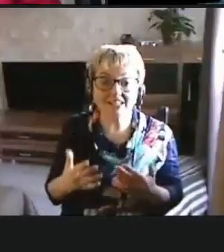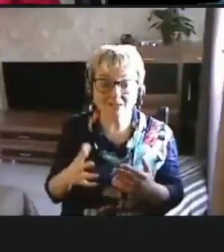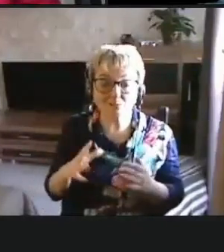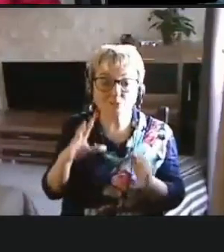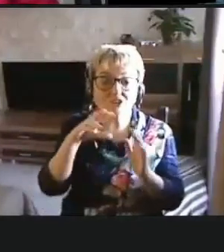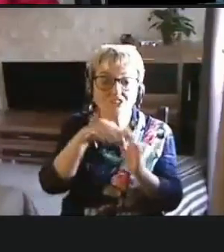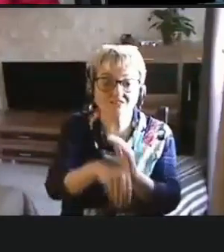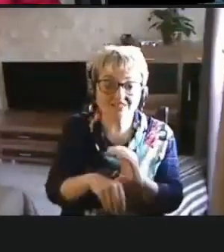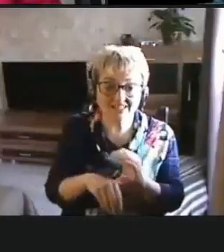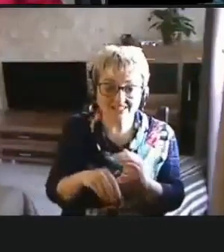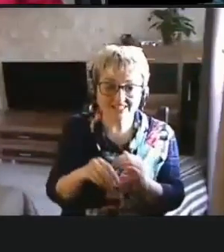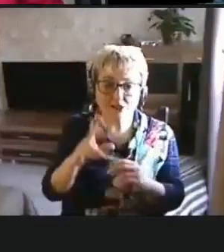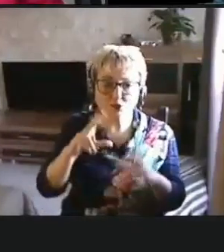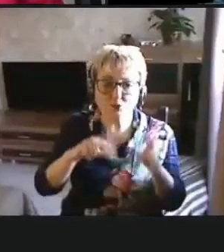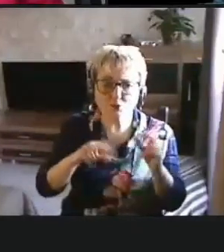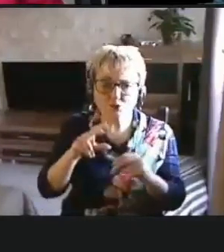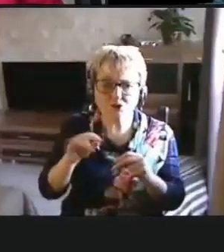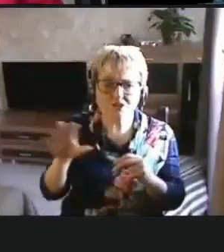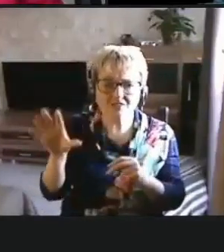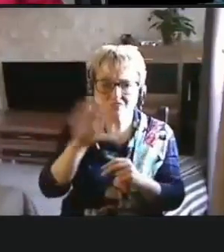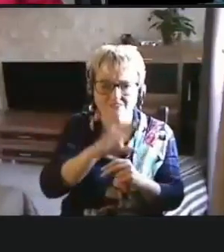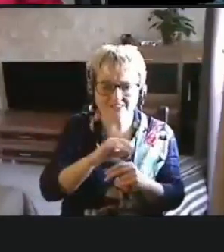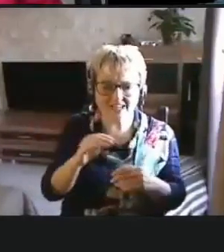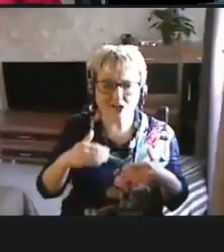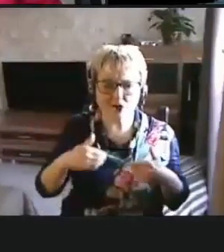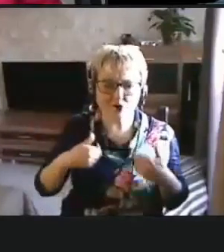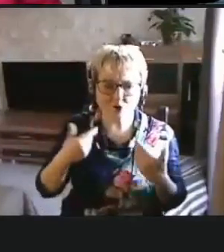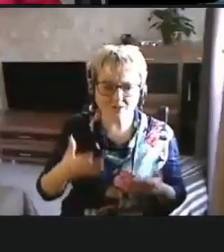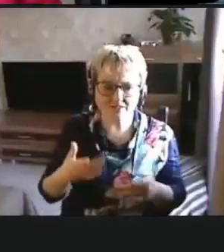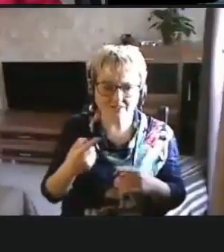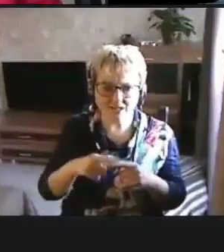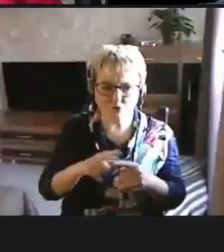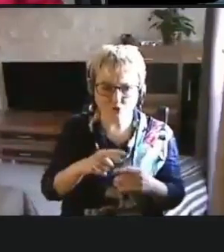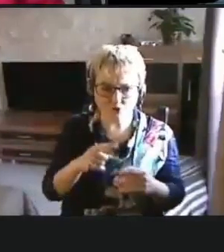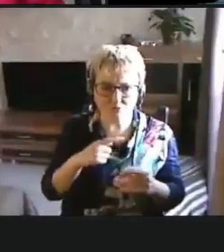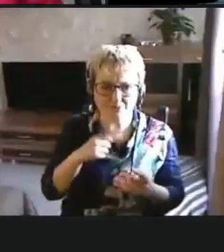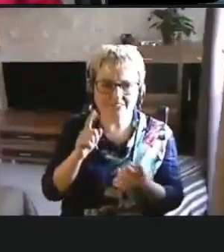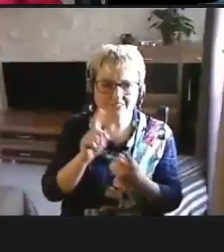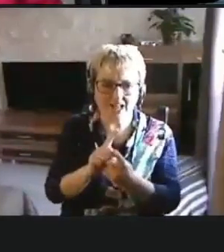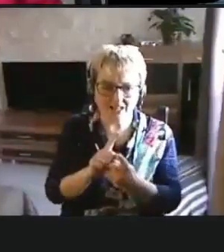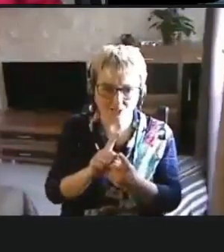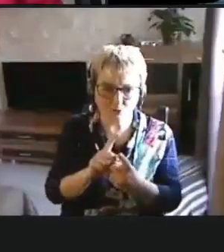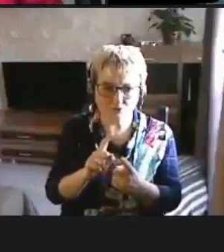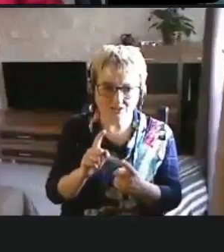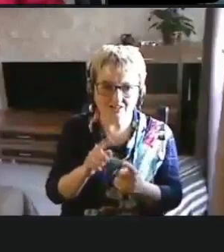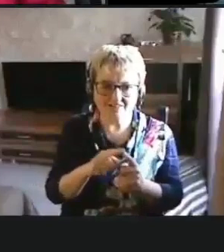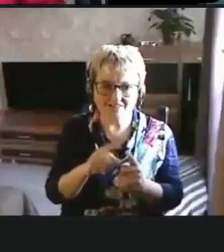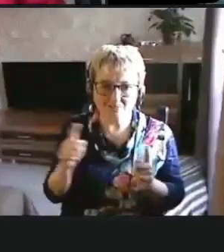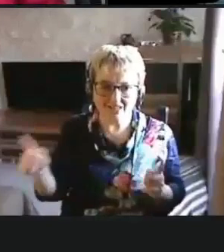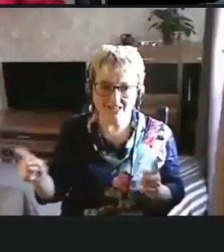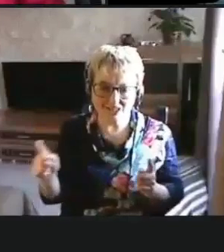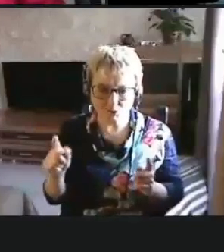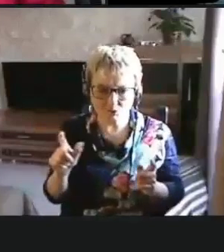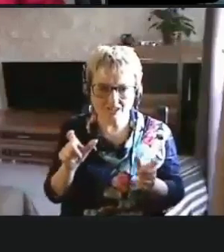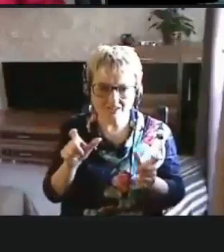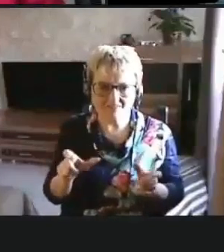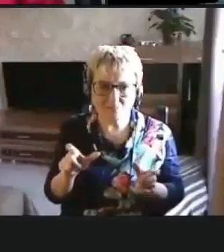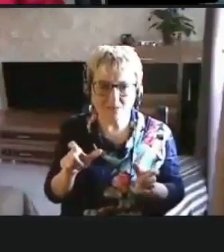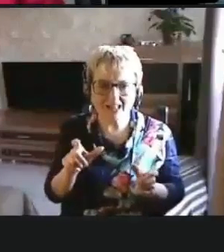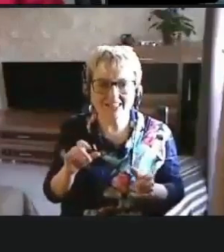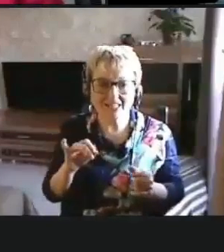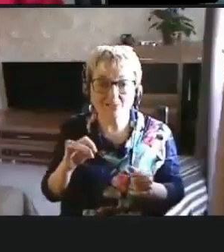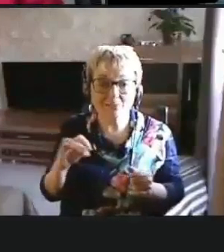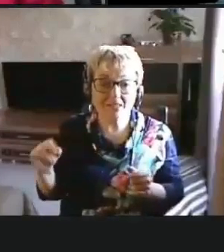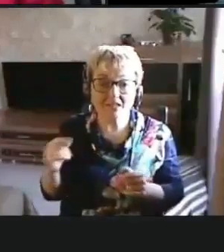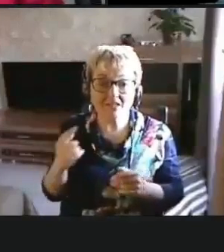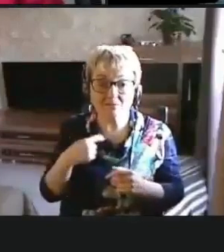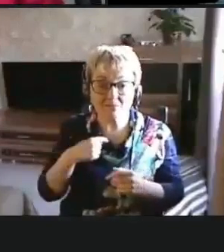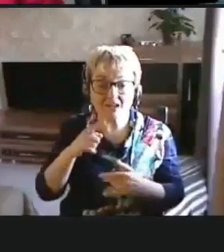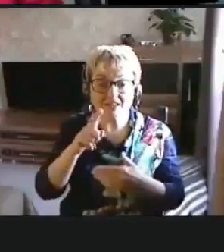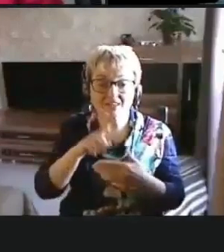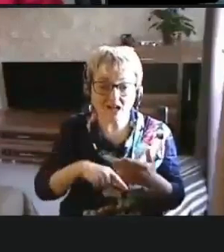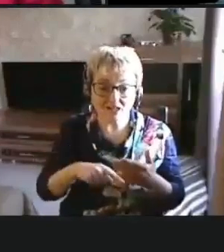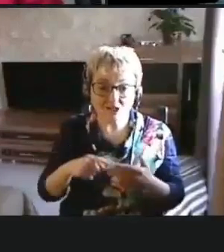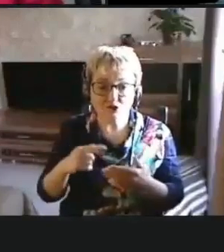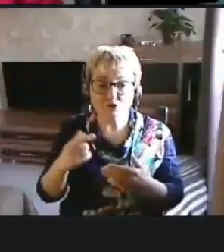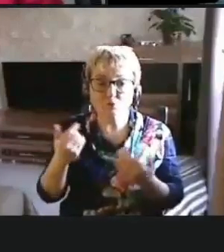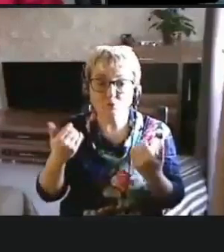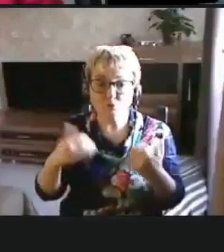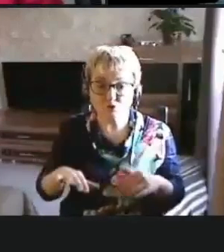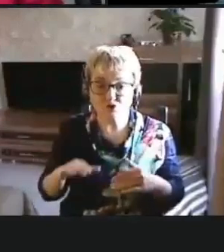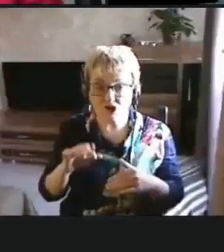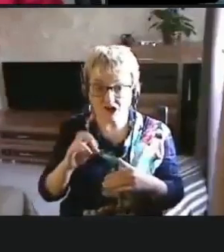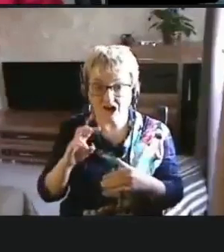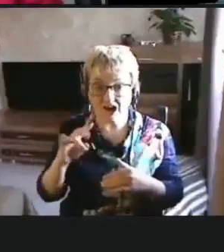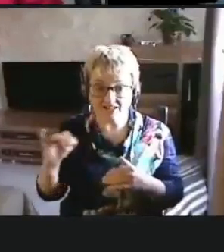с учетом всех рекондаций, которые мы толкнулись именно в период сандемии. И я надеюсь, они уже